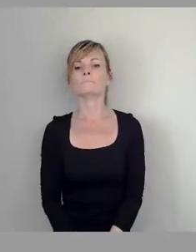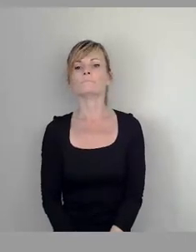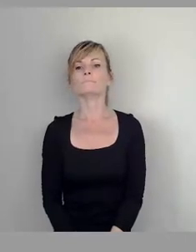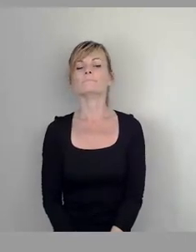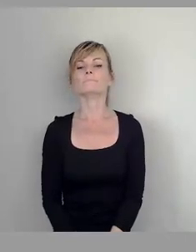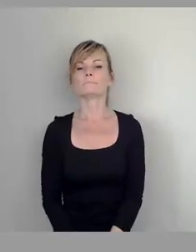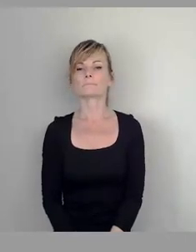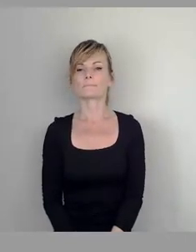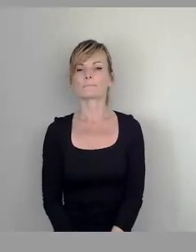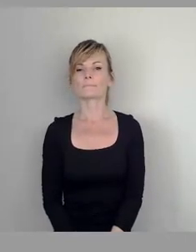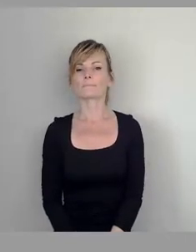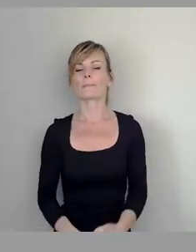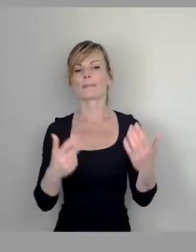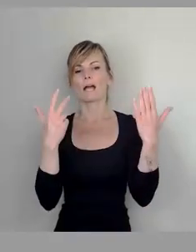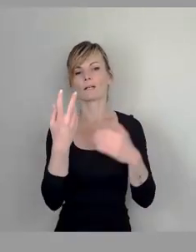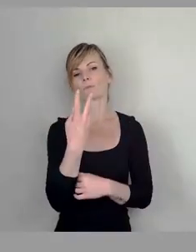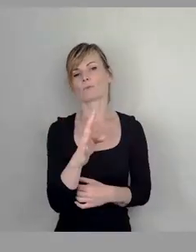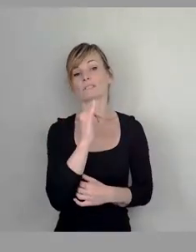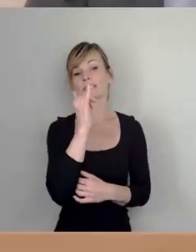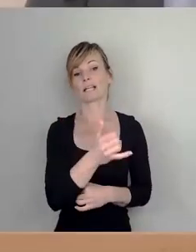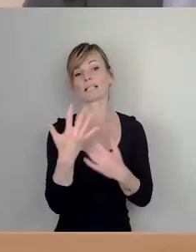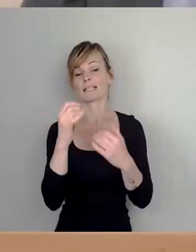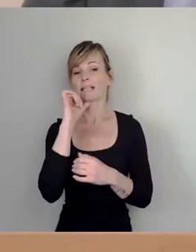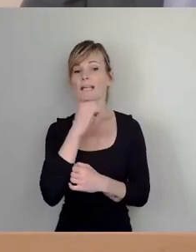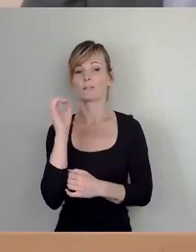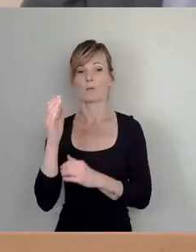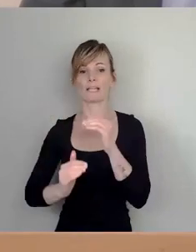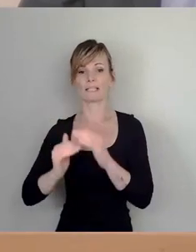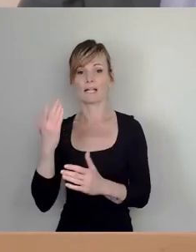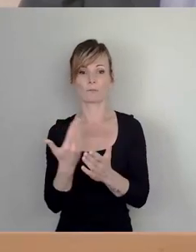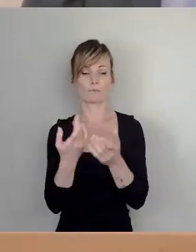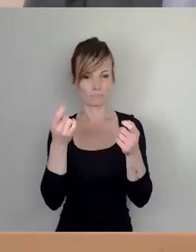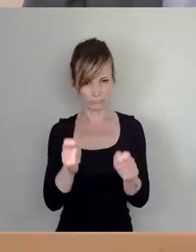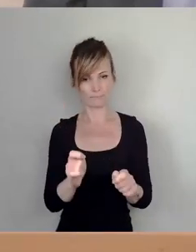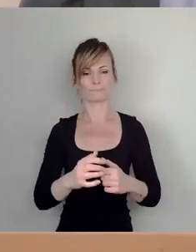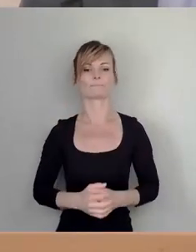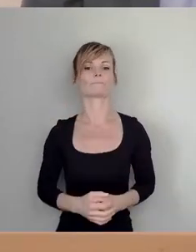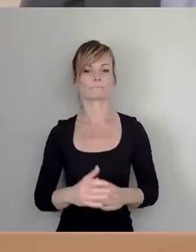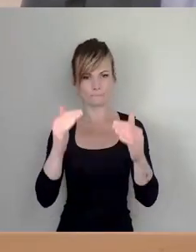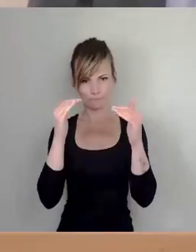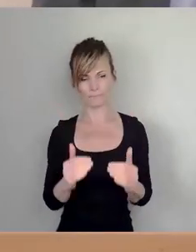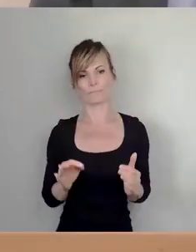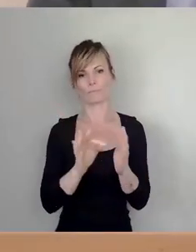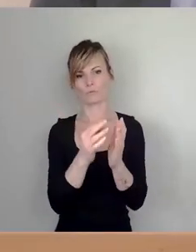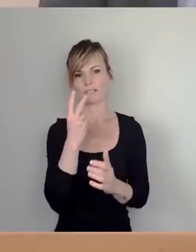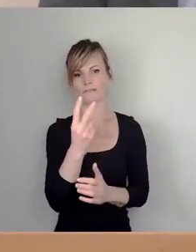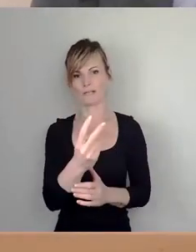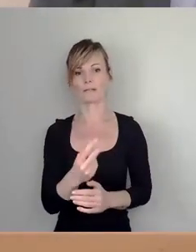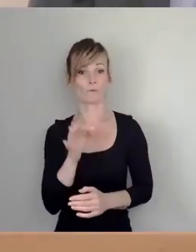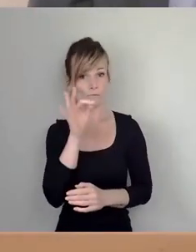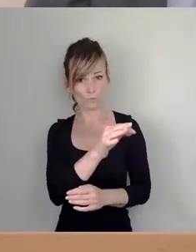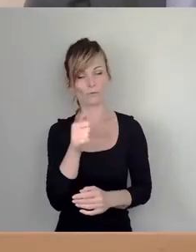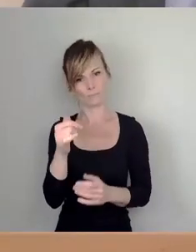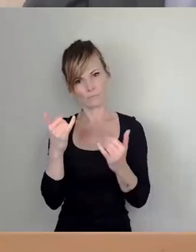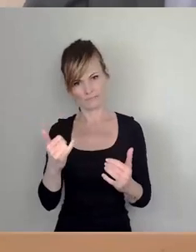Mit 48 Ja, 10 Nein, 0 Enthaltung so beschlossen. Ich rufe Punkt 2 auf. Wer hier zustimmen kann, bitte ich um das